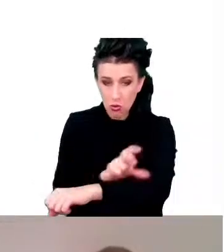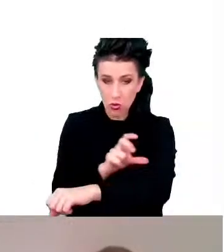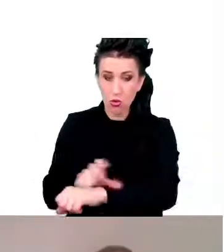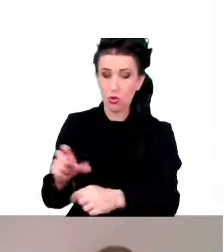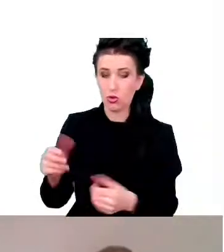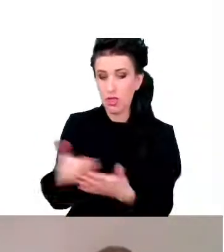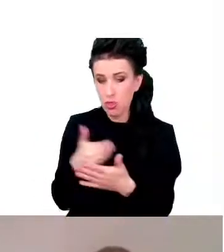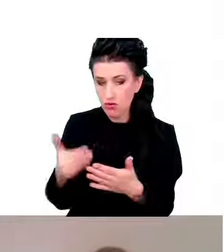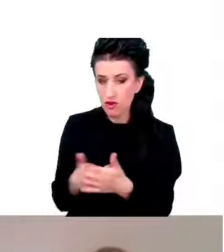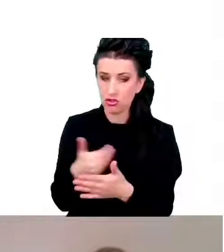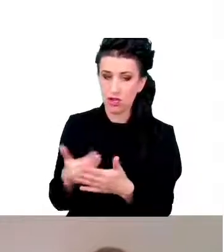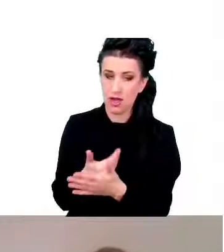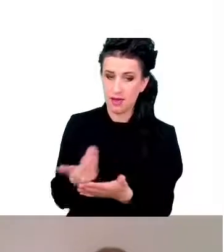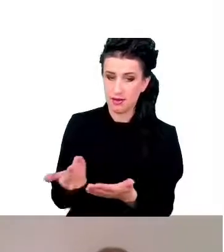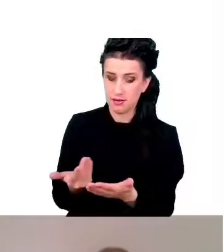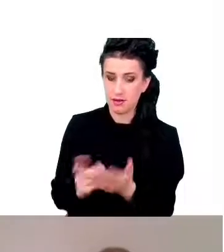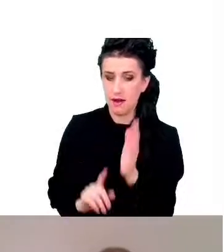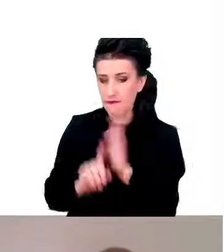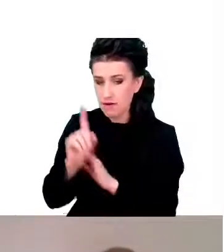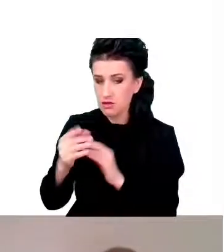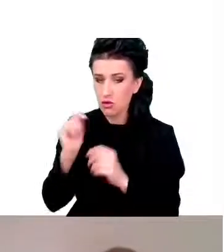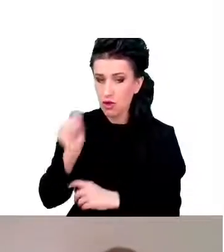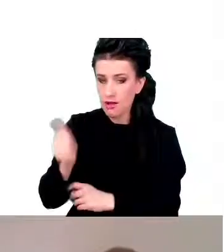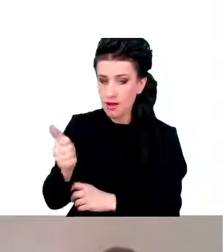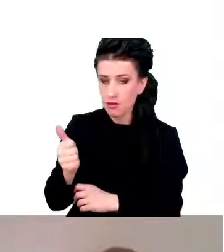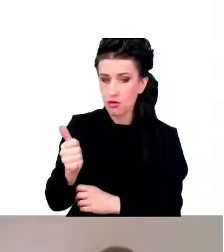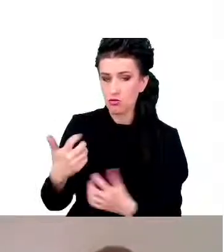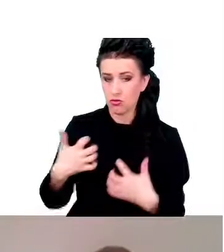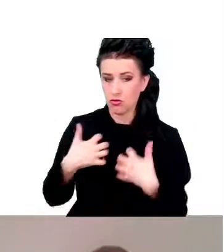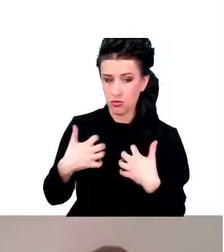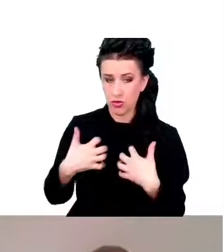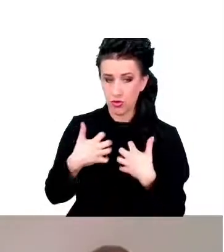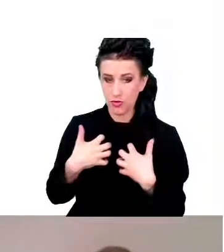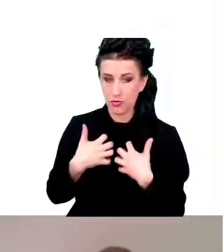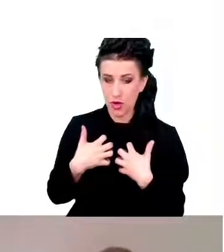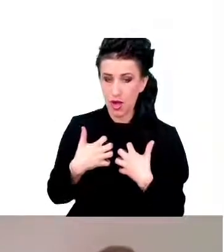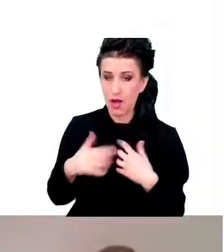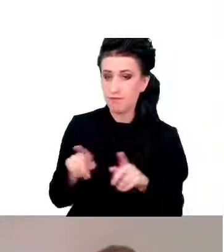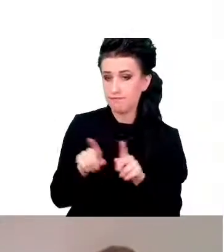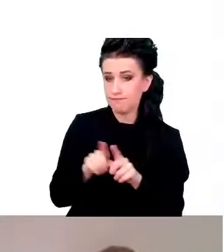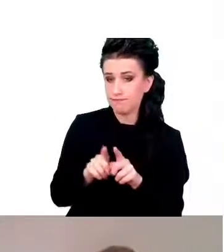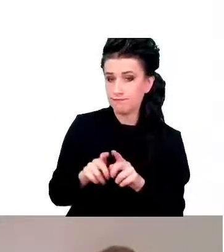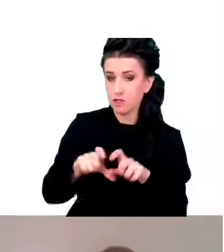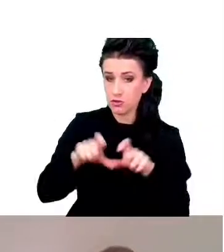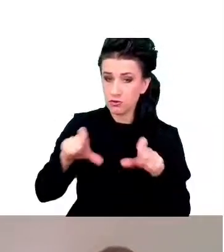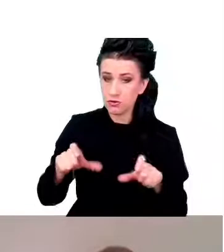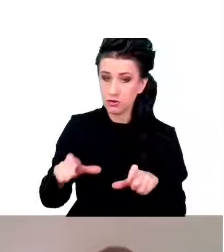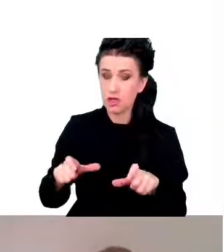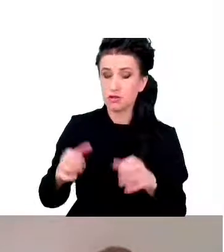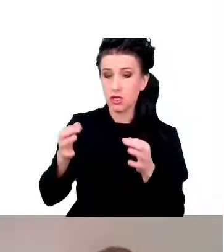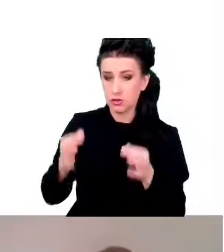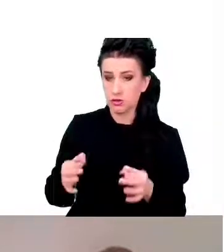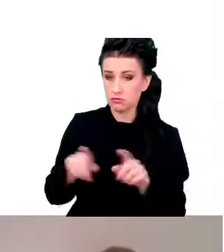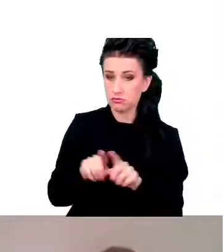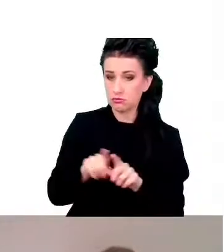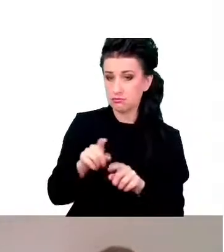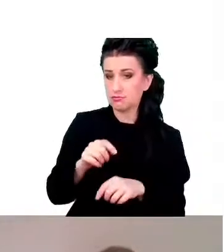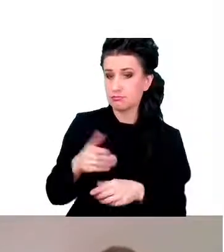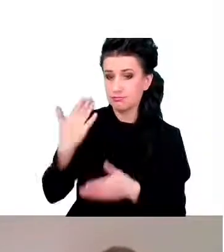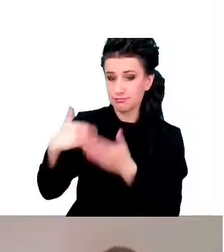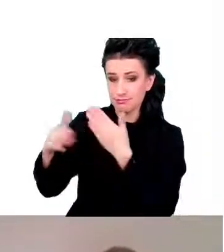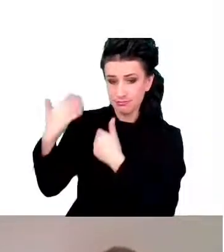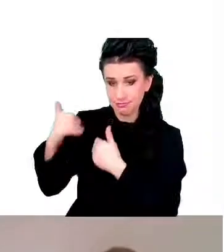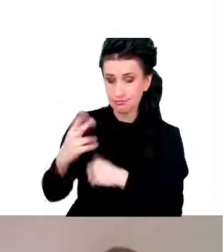tą wysoką jakość życia, tak jak w czasach dzisiejszych, tak w czasach zamierzchłych, 350